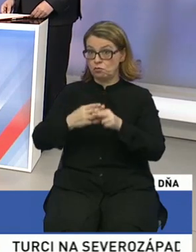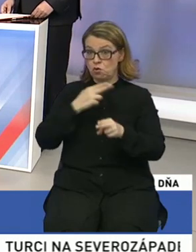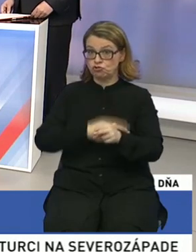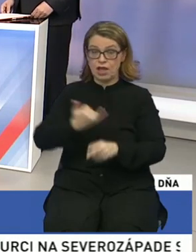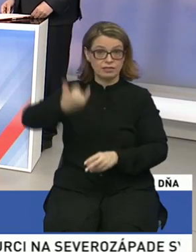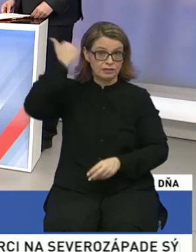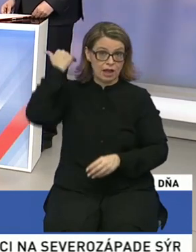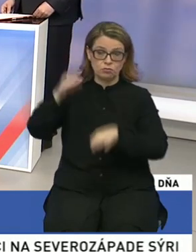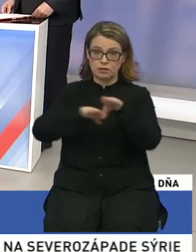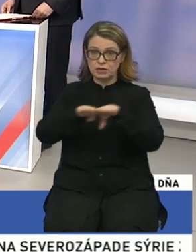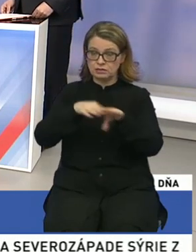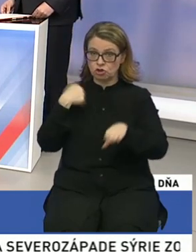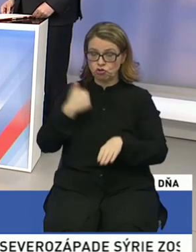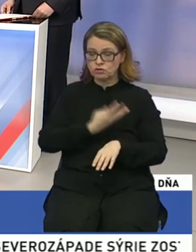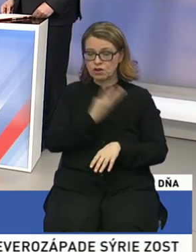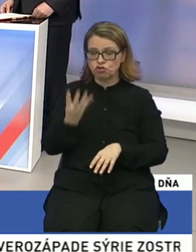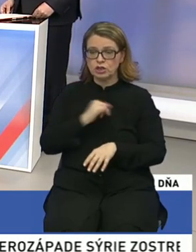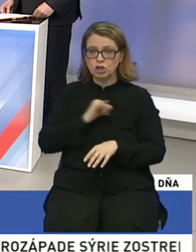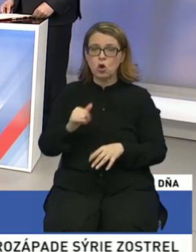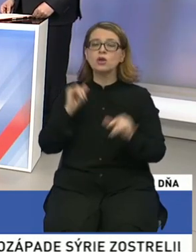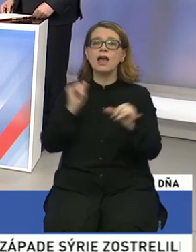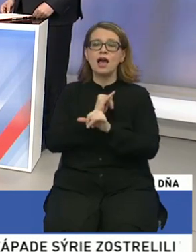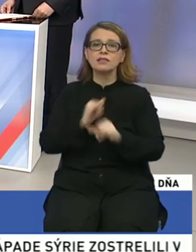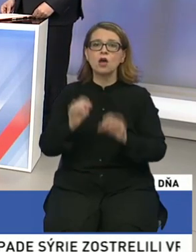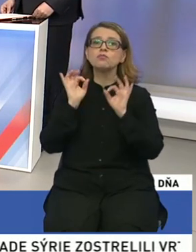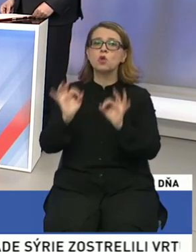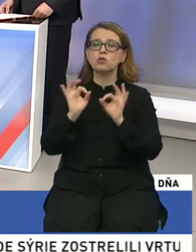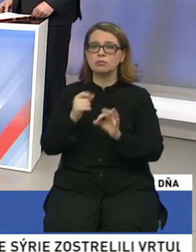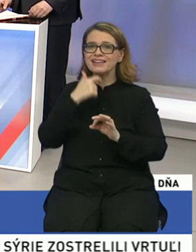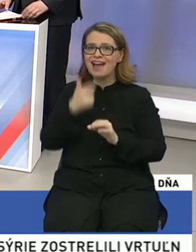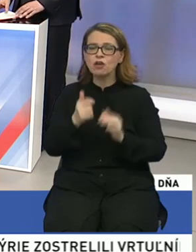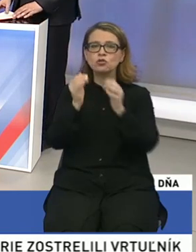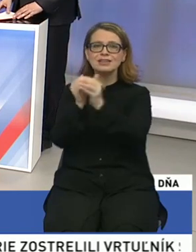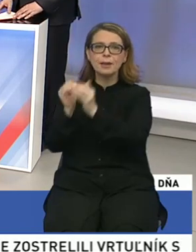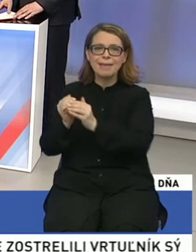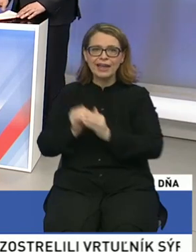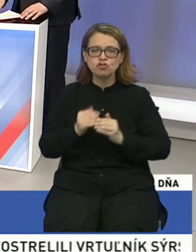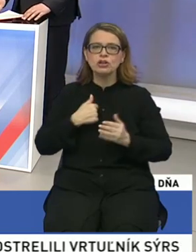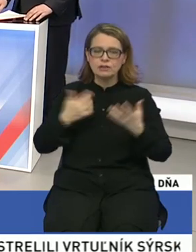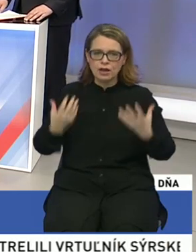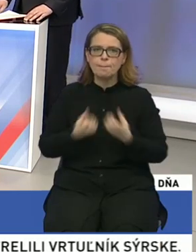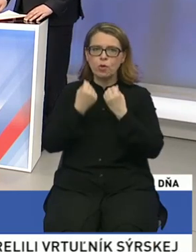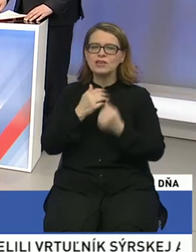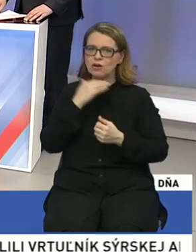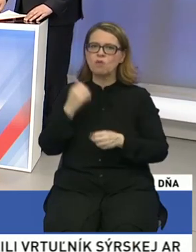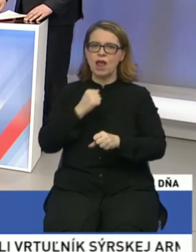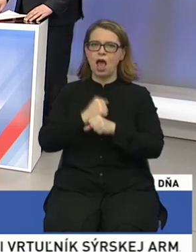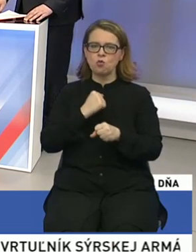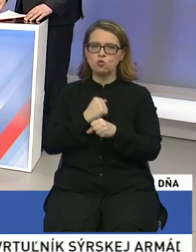školstva celé 4 roky a musím povedať, že naozaj prospech národnostných menšin sa nám toho podarilo veľa.